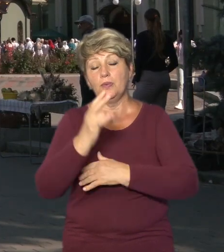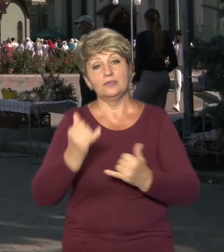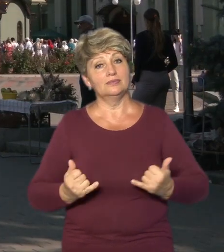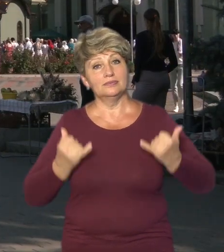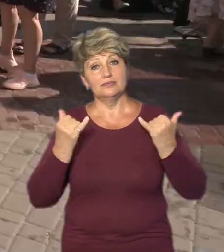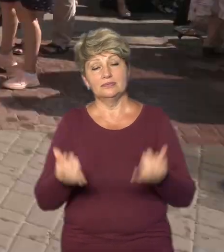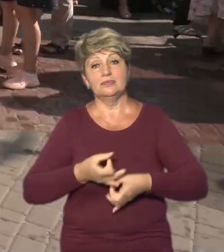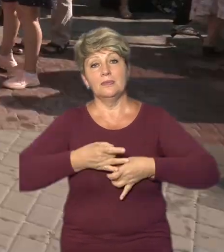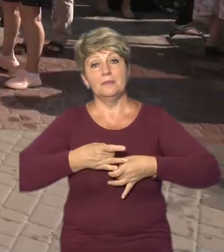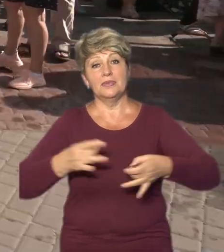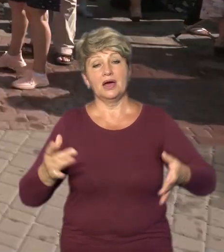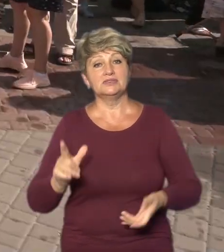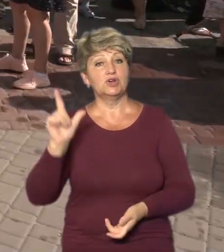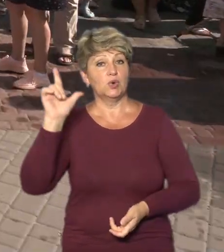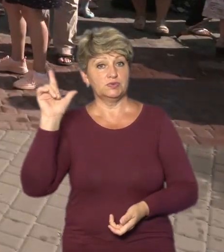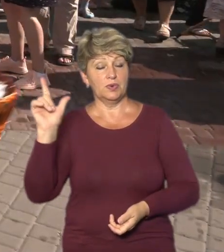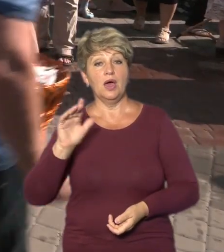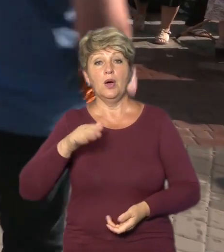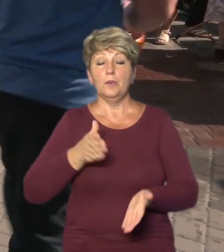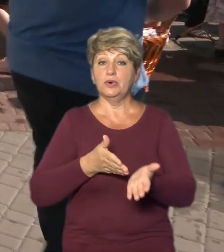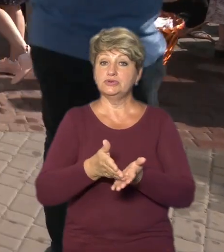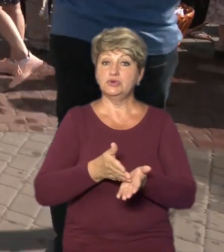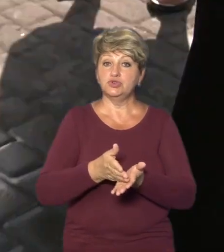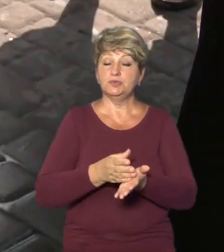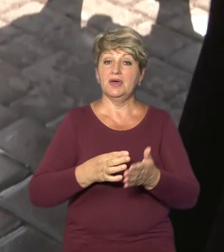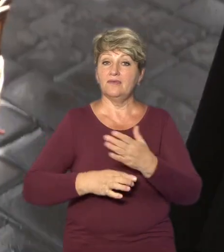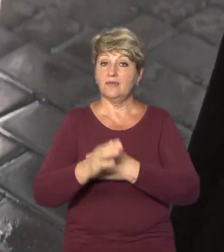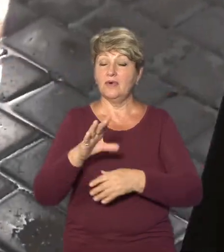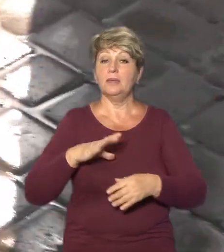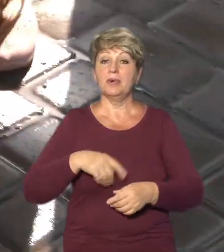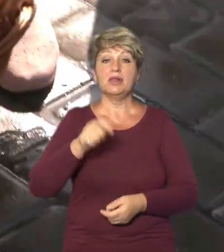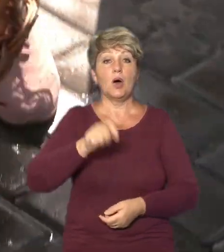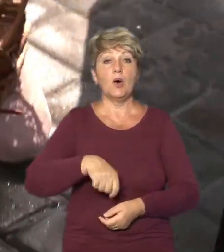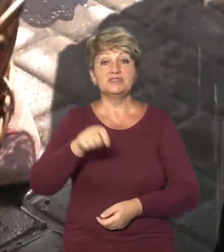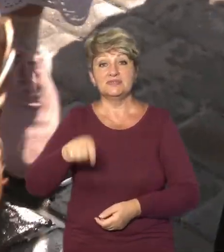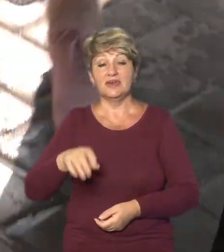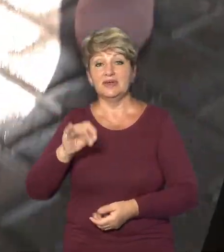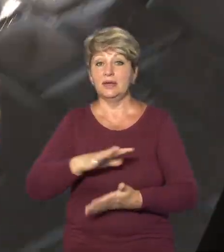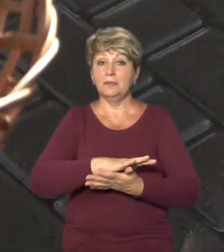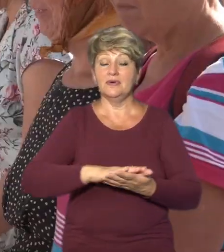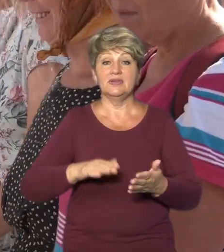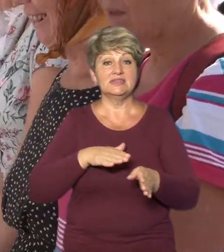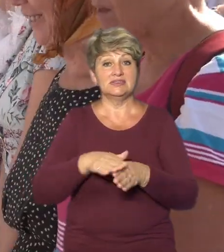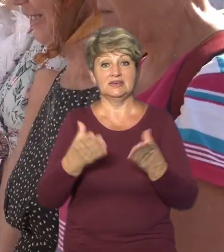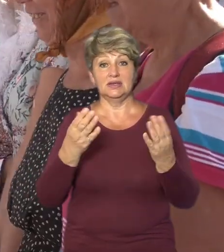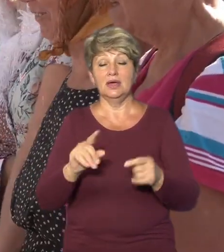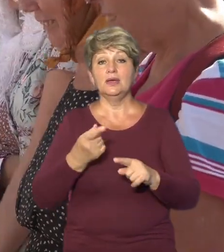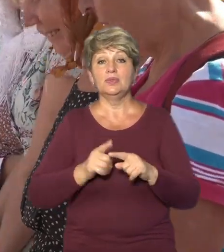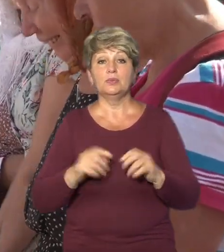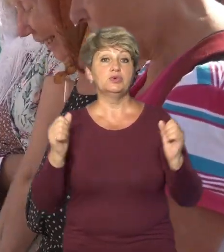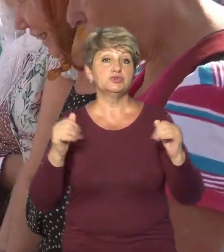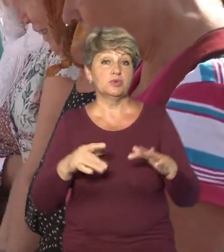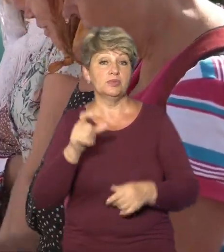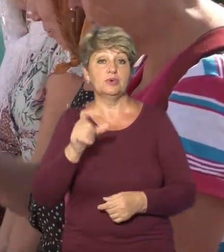свята Преображення Господнього. Після служби у храмі відбулося освячення і тривало увесь день. Тому скупчення людей